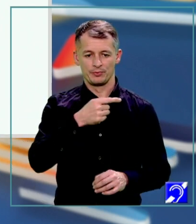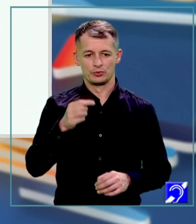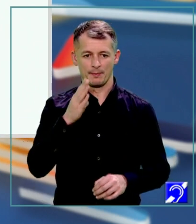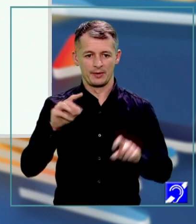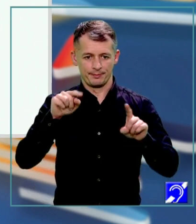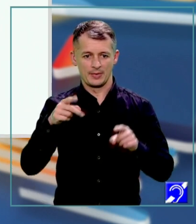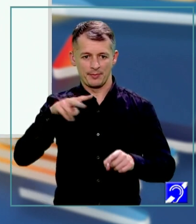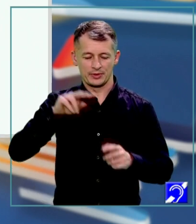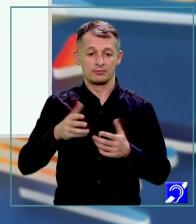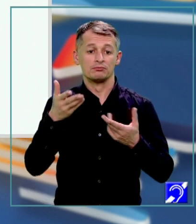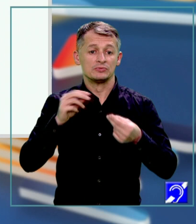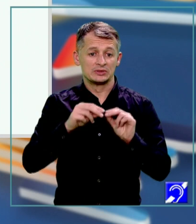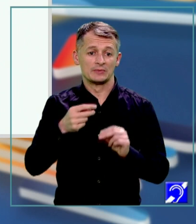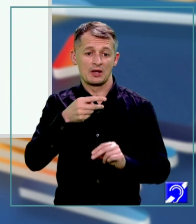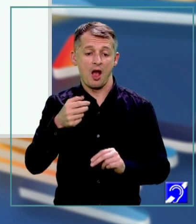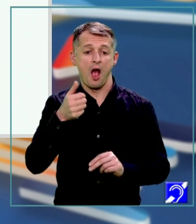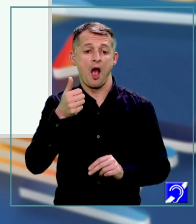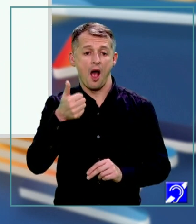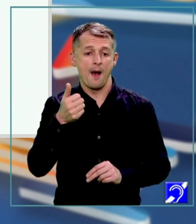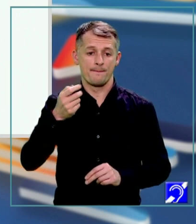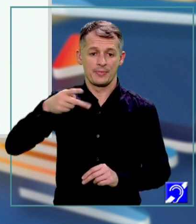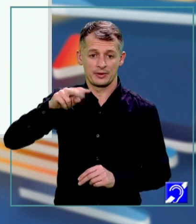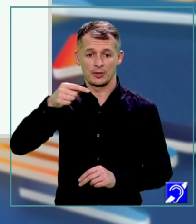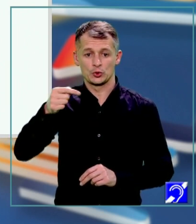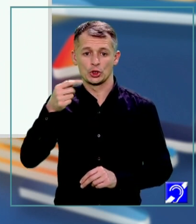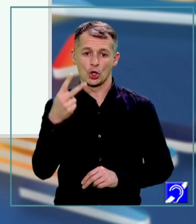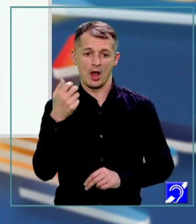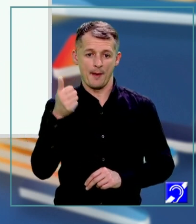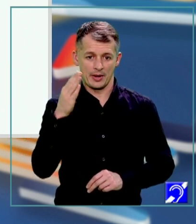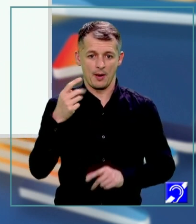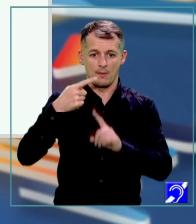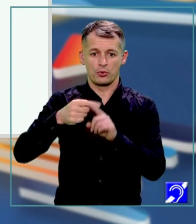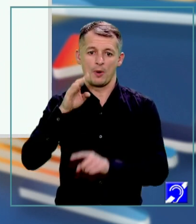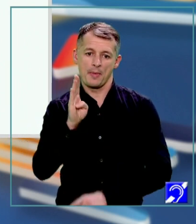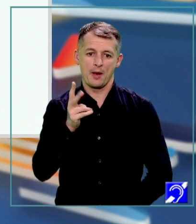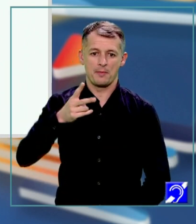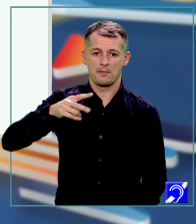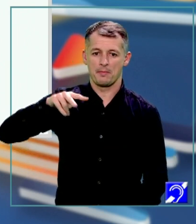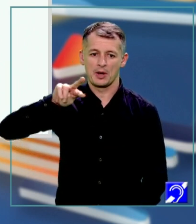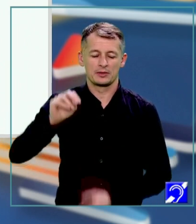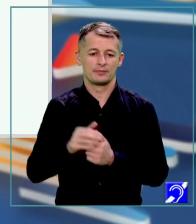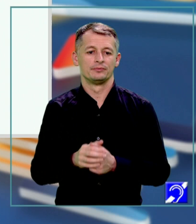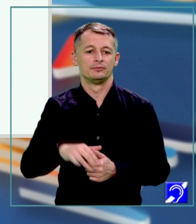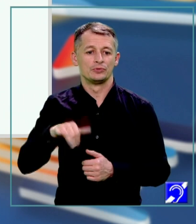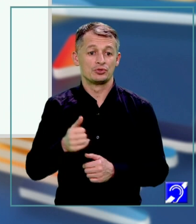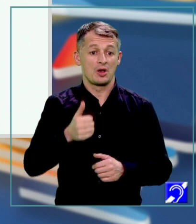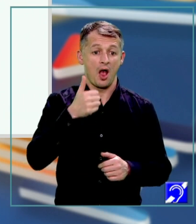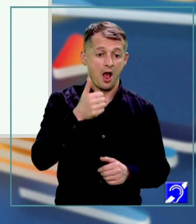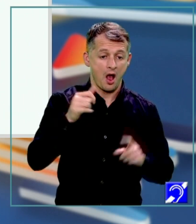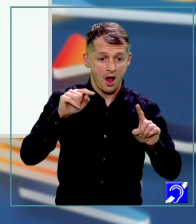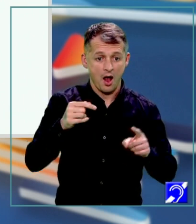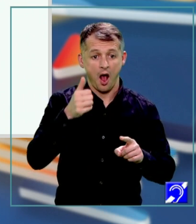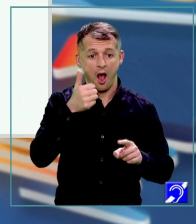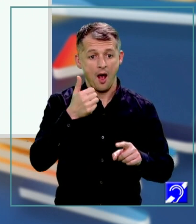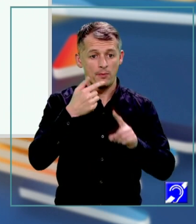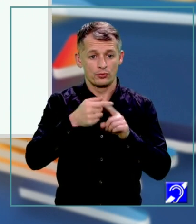pătrat, adică A pătrat minus 2AB plus B pătrat. Și produsul A plus B pe lângă